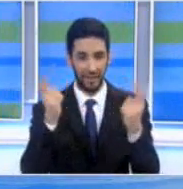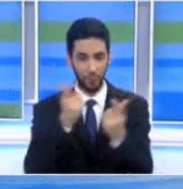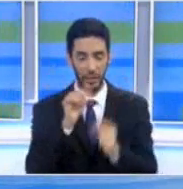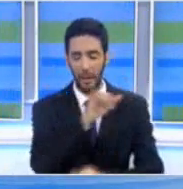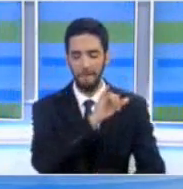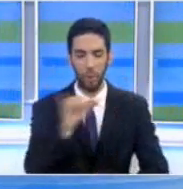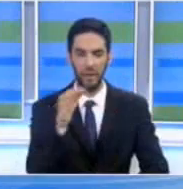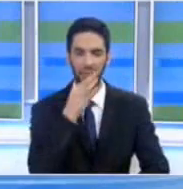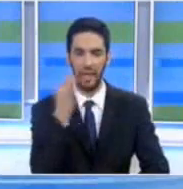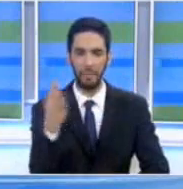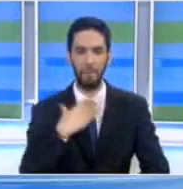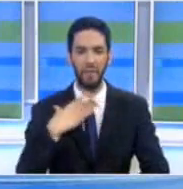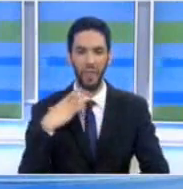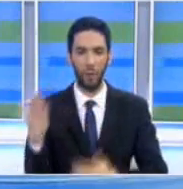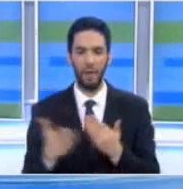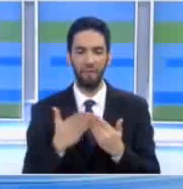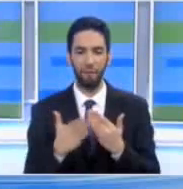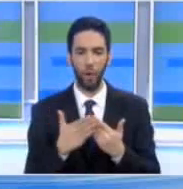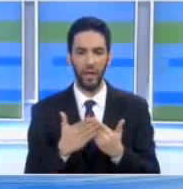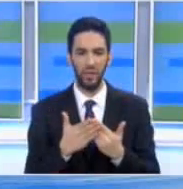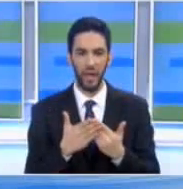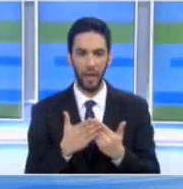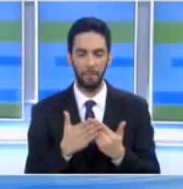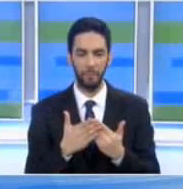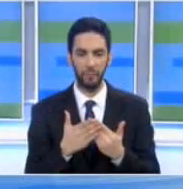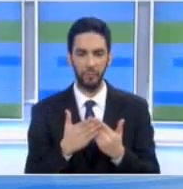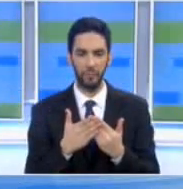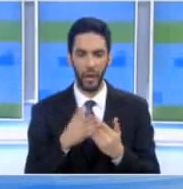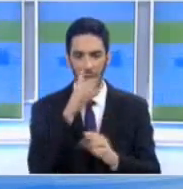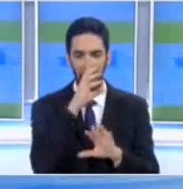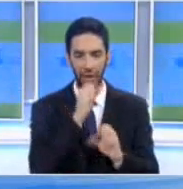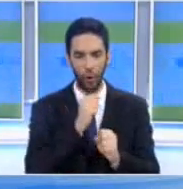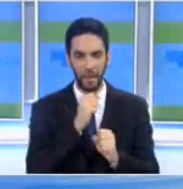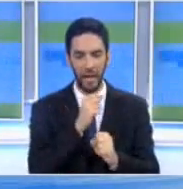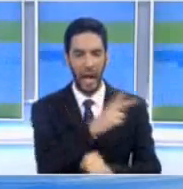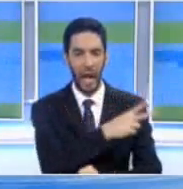ζητήσει καμία συνδρομή από τις παράνομες